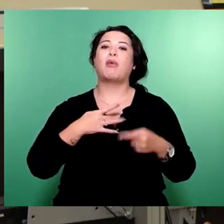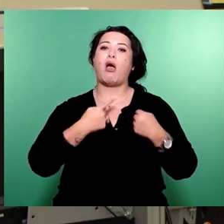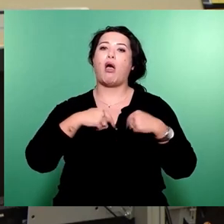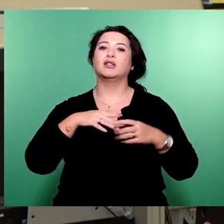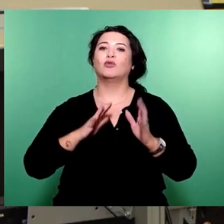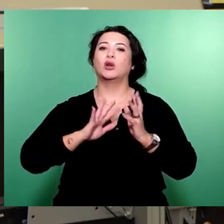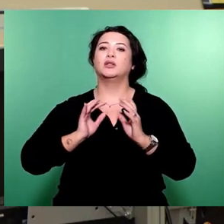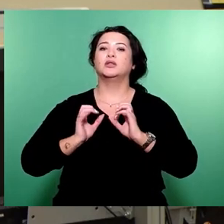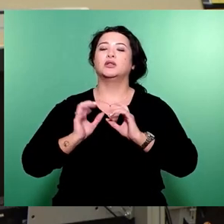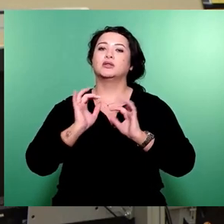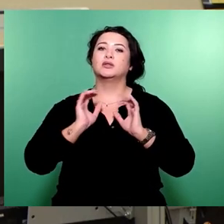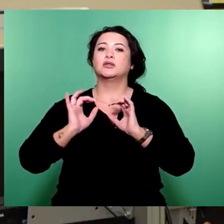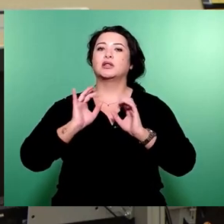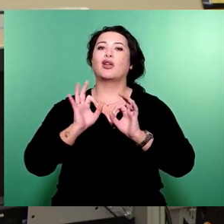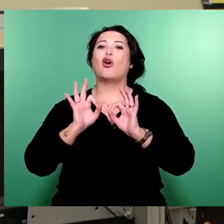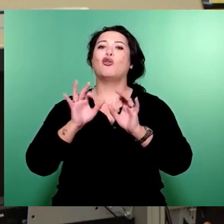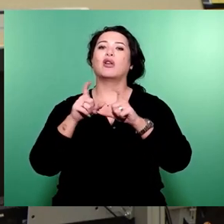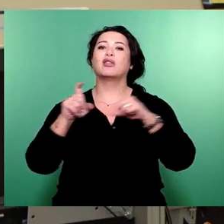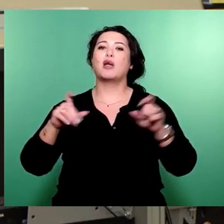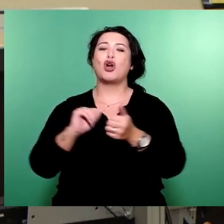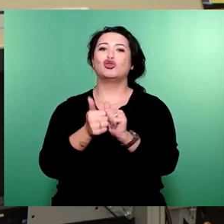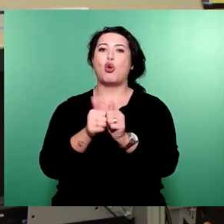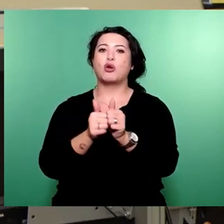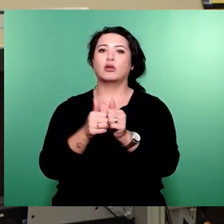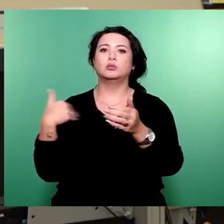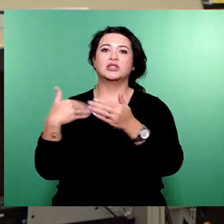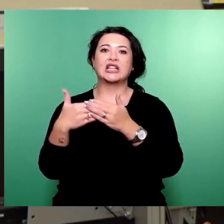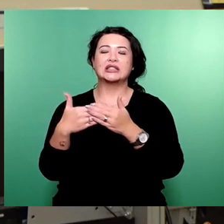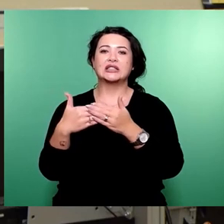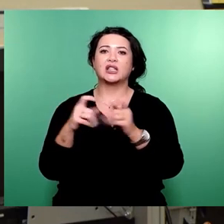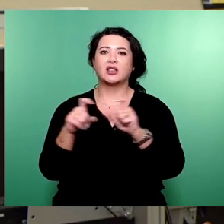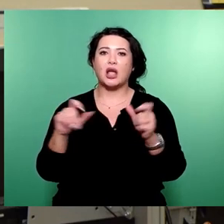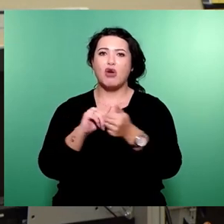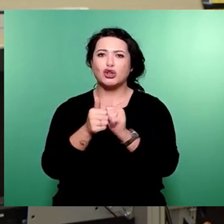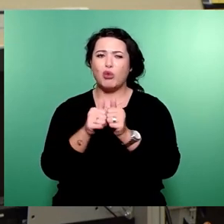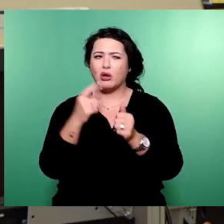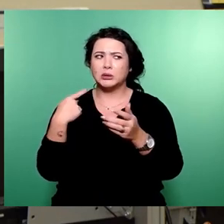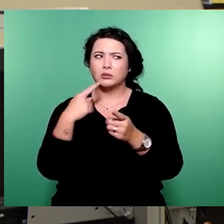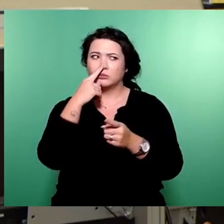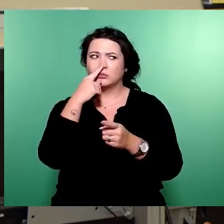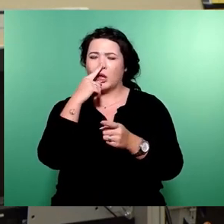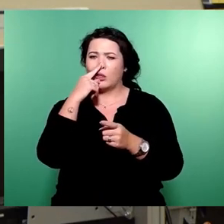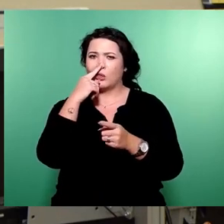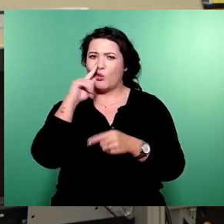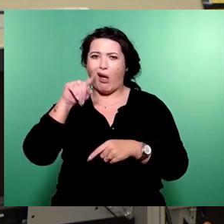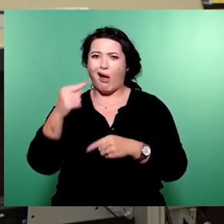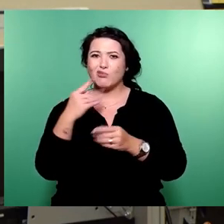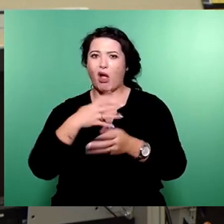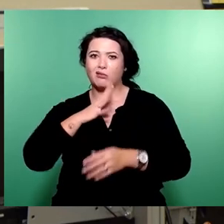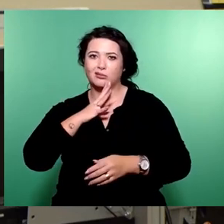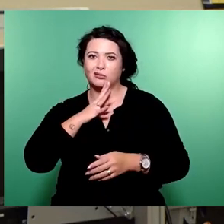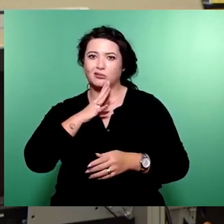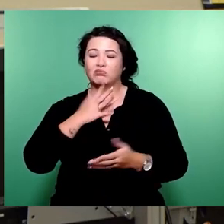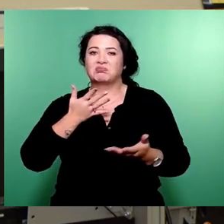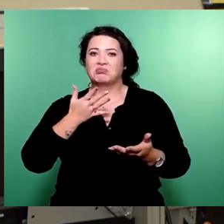Spurt. Bis jetzt ist das Wort Spurt meines Erachtens in der Debatte exakt einmal gefallen von meinem Fraktionsvorsitzenden. Herzlichen Dank dafür.